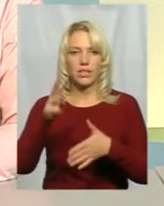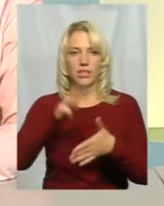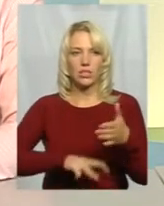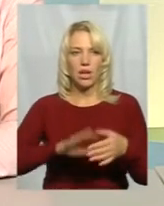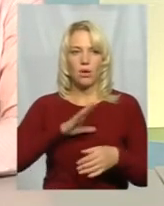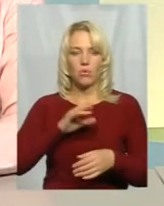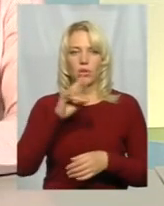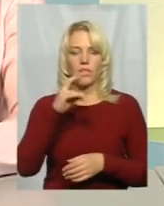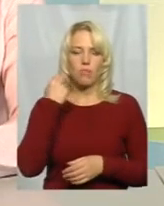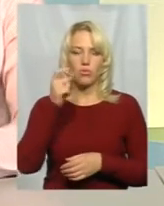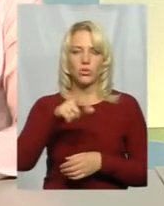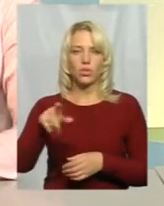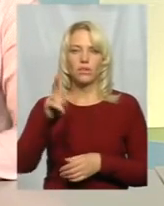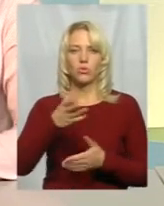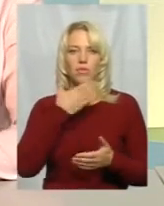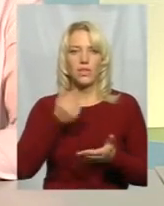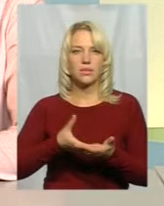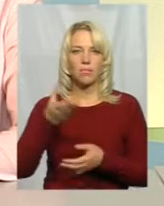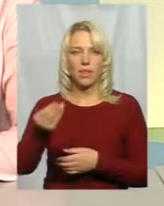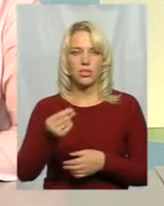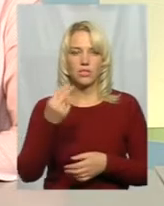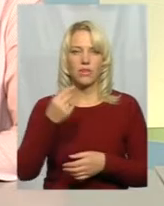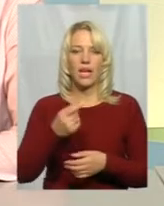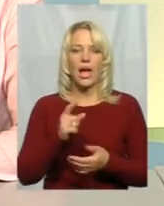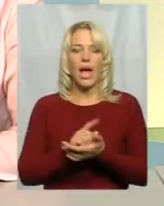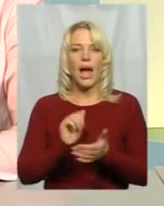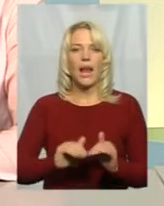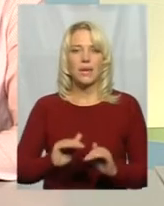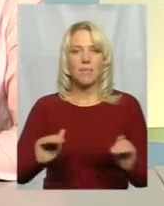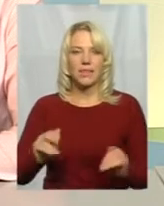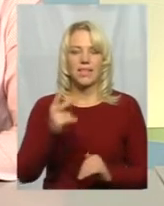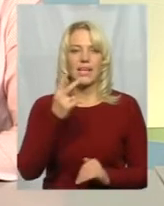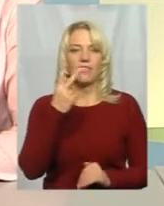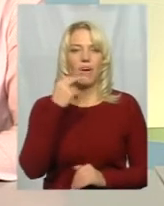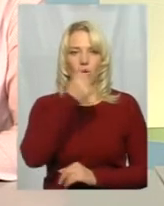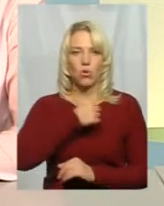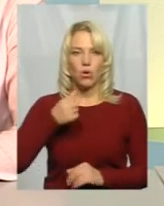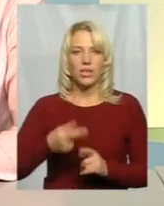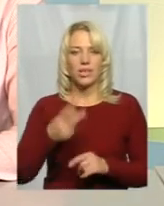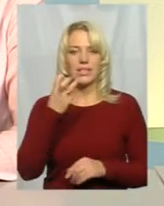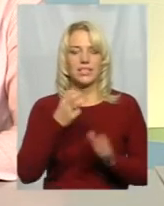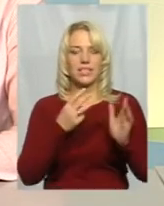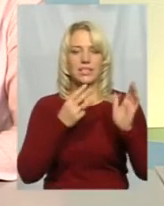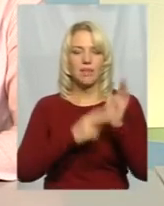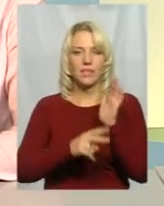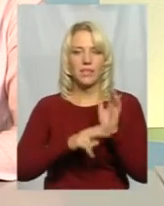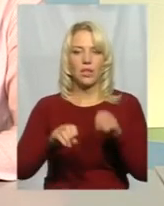винесено на боржників, які не сплачували аліментів протягом двох років. І з 380 постанов було винесено